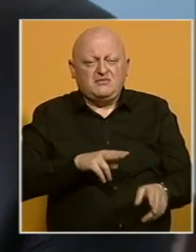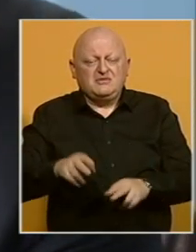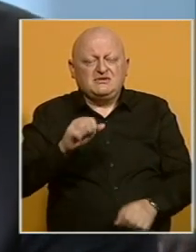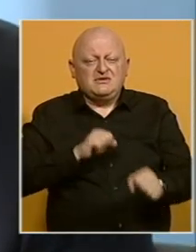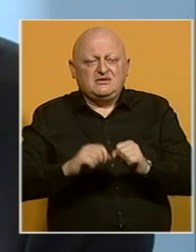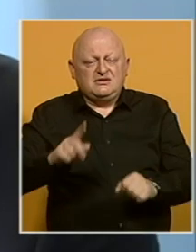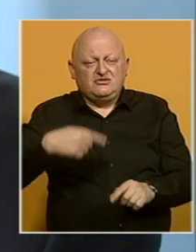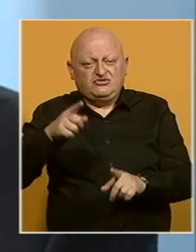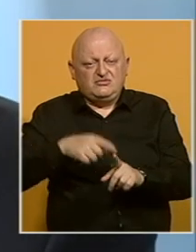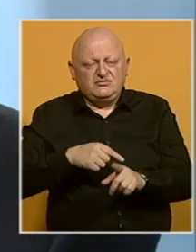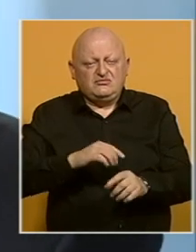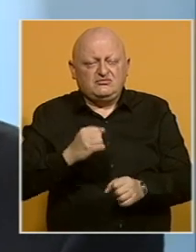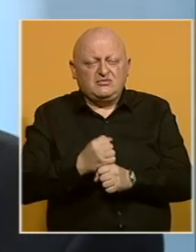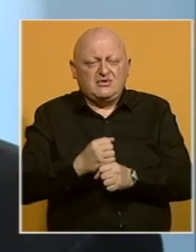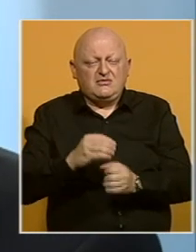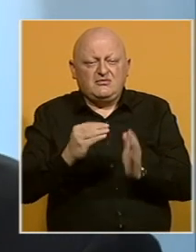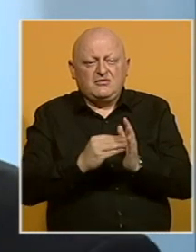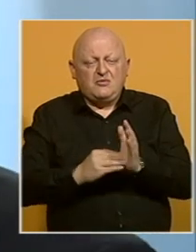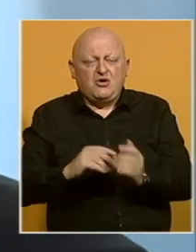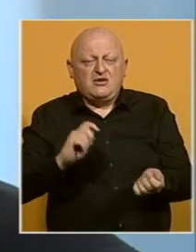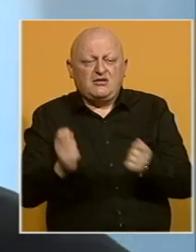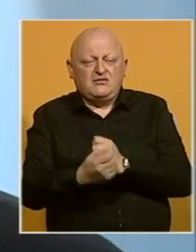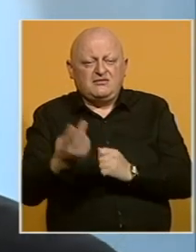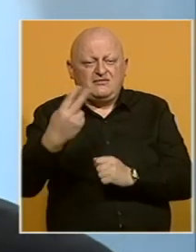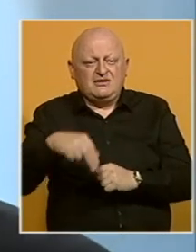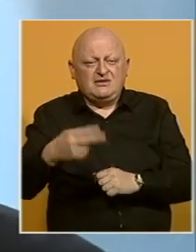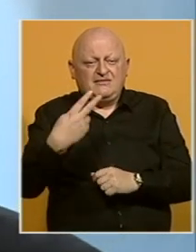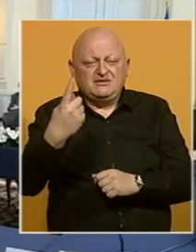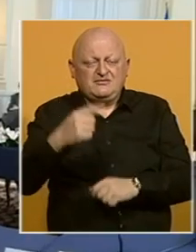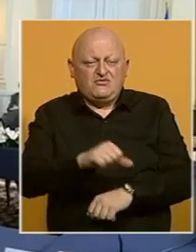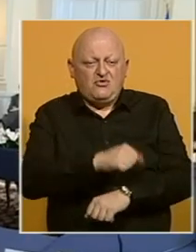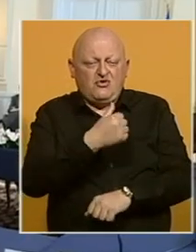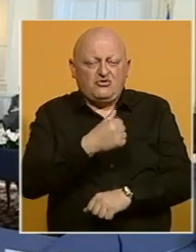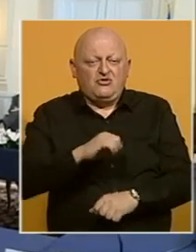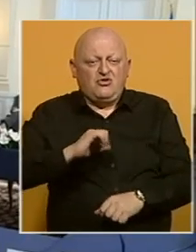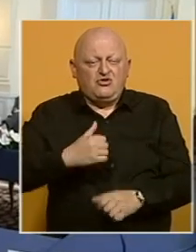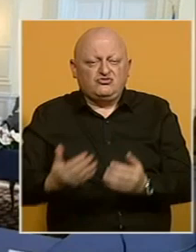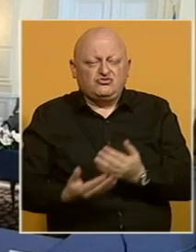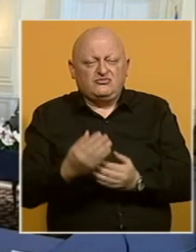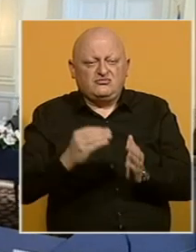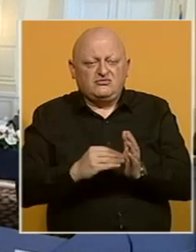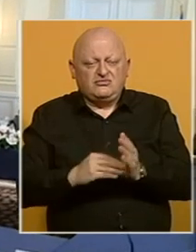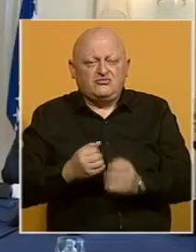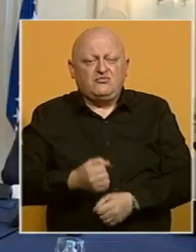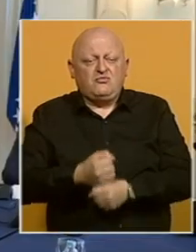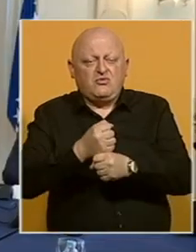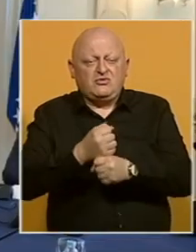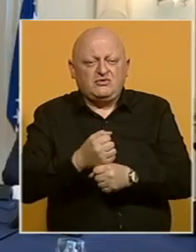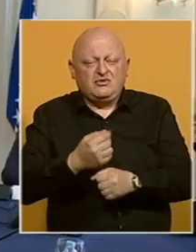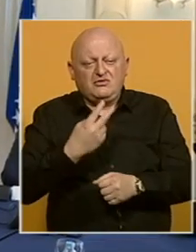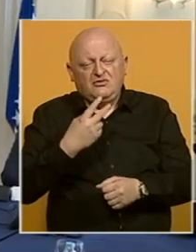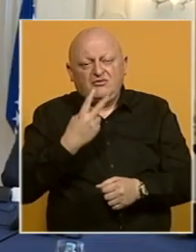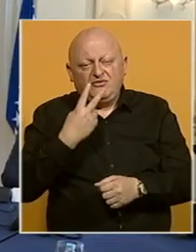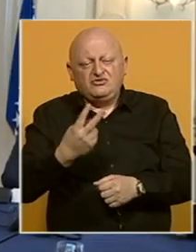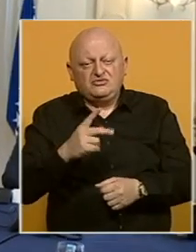odbrane naredni mjesec počinje izradu programa reformi za 2021. Hoće li novi program imati podršku, zavisi,